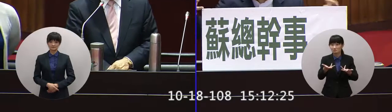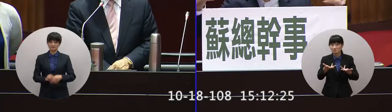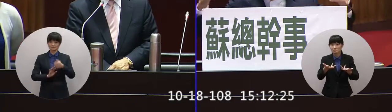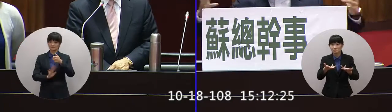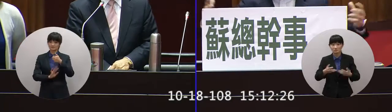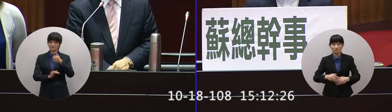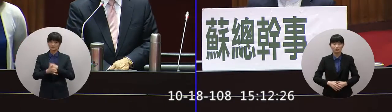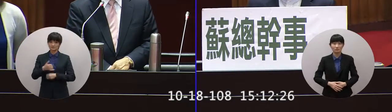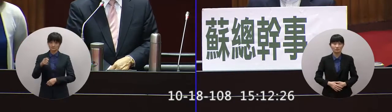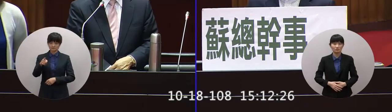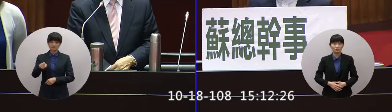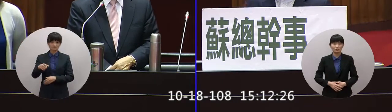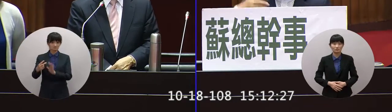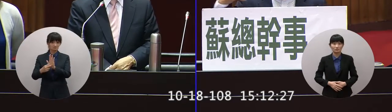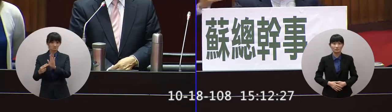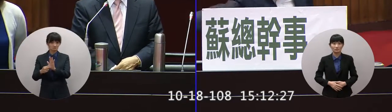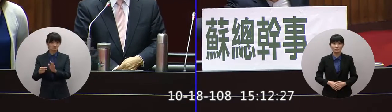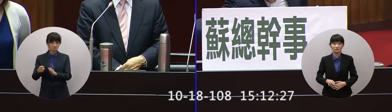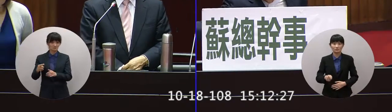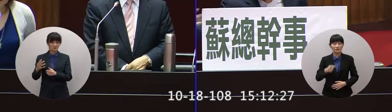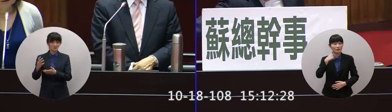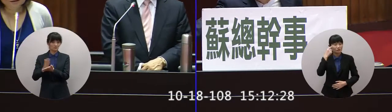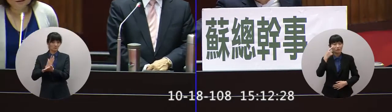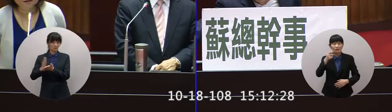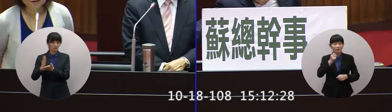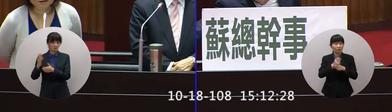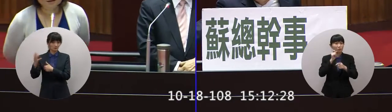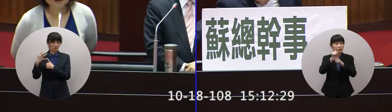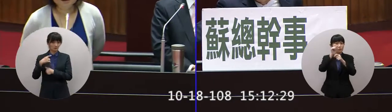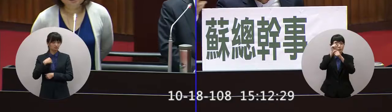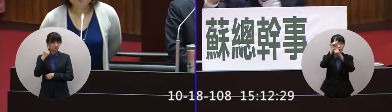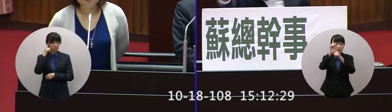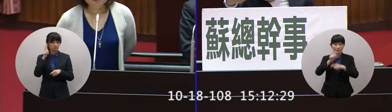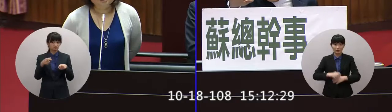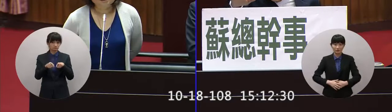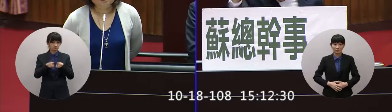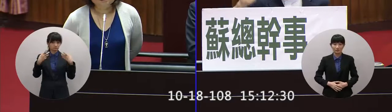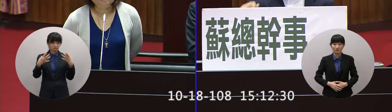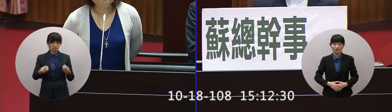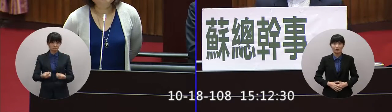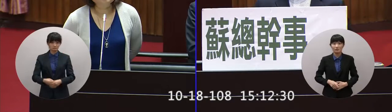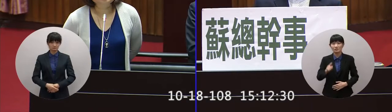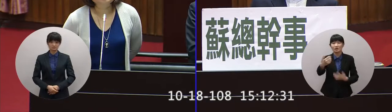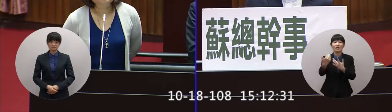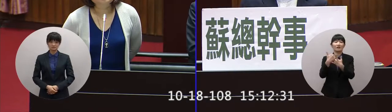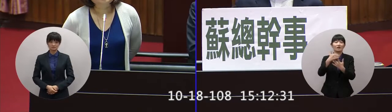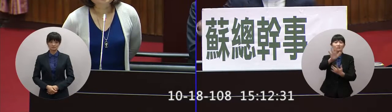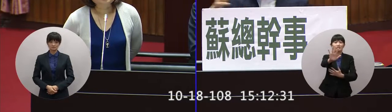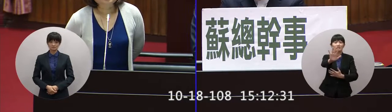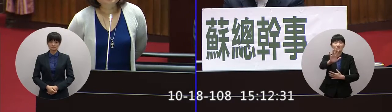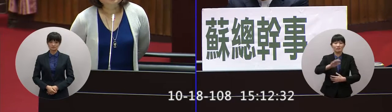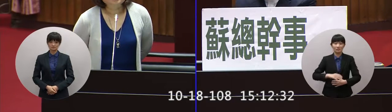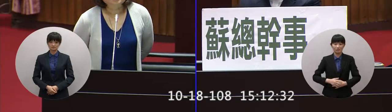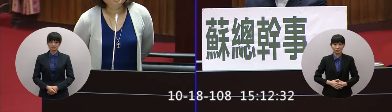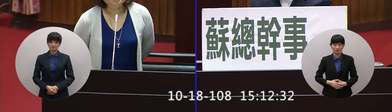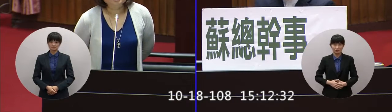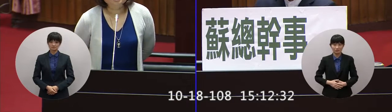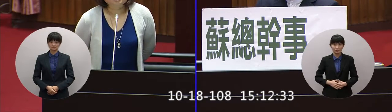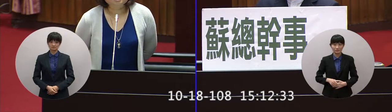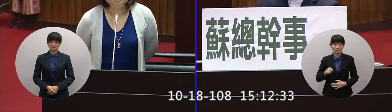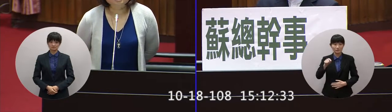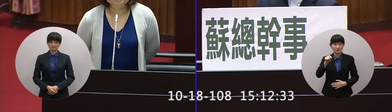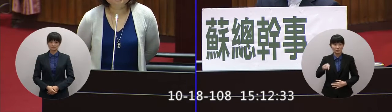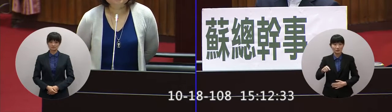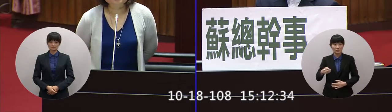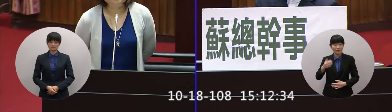黑衛魚的口我理您這樣說非常的不公平啊大目魚老條你不要插嘴把這麼值錢的